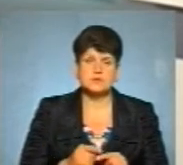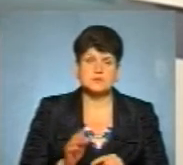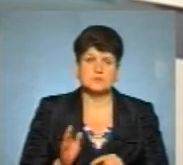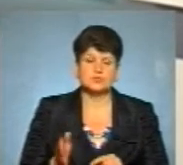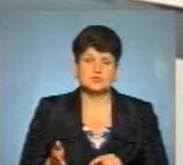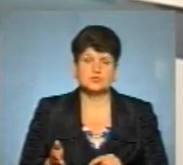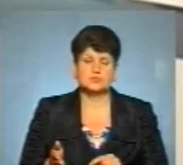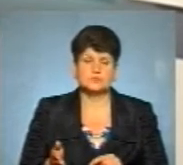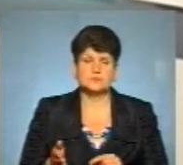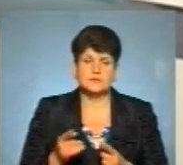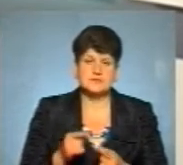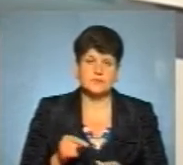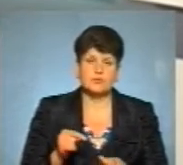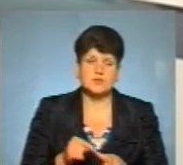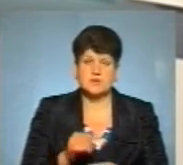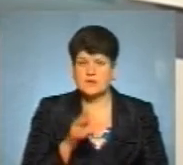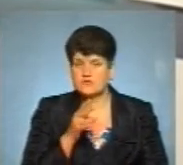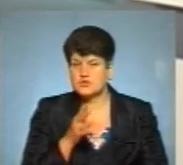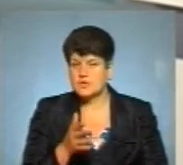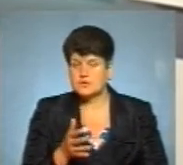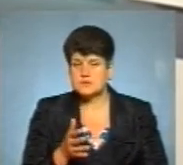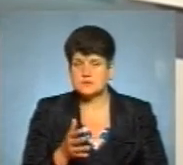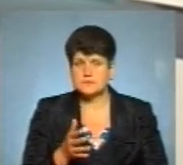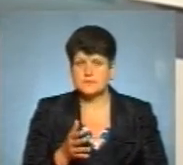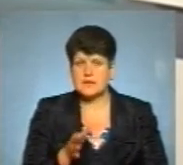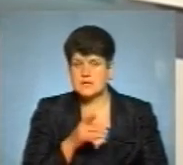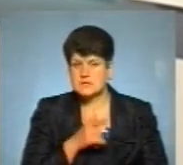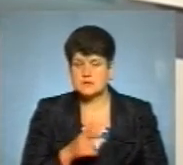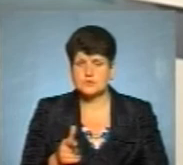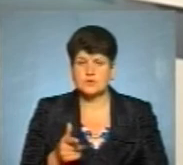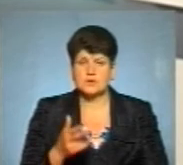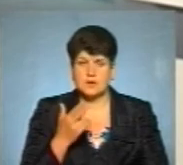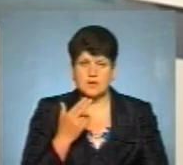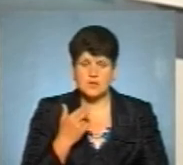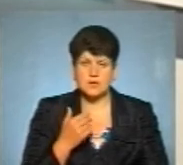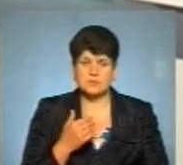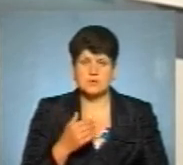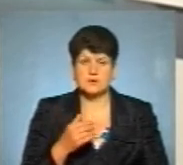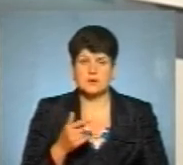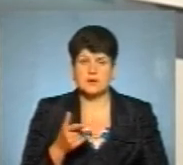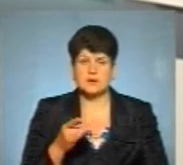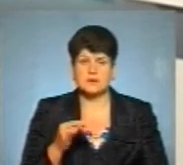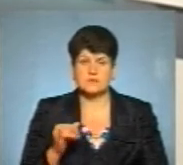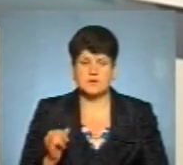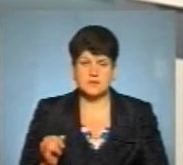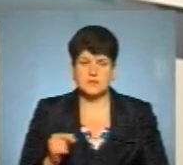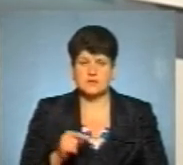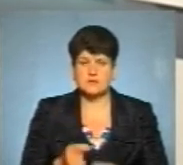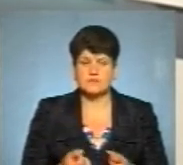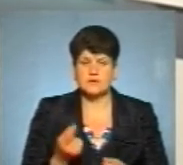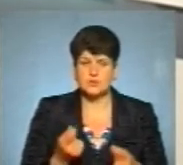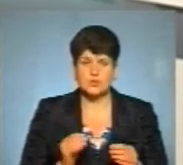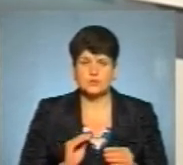співпадення в часі із сезоном грипу та ГРВІ, і там тоді виникнуть